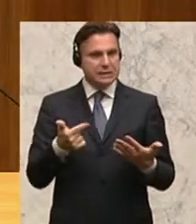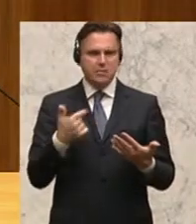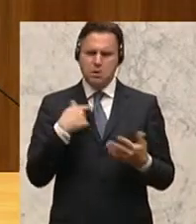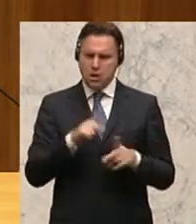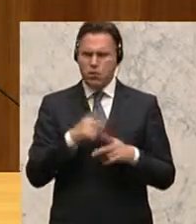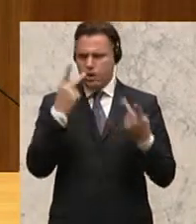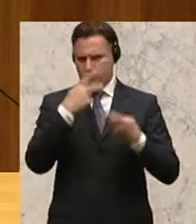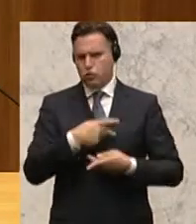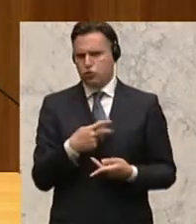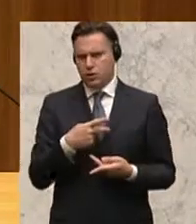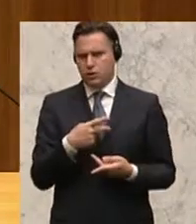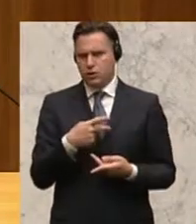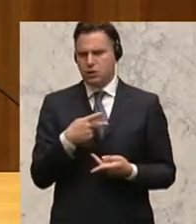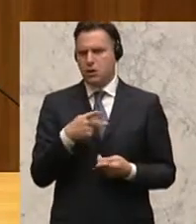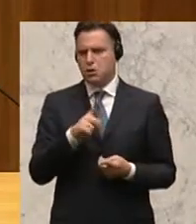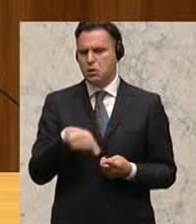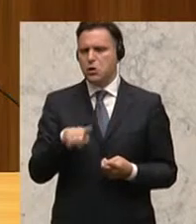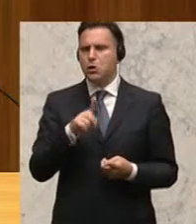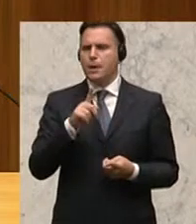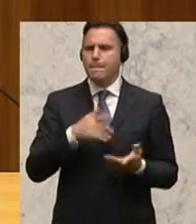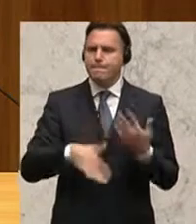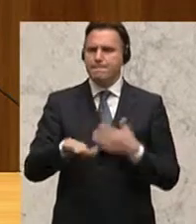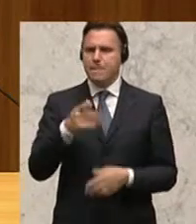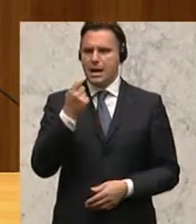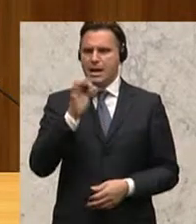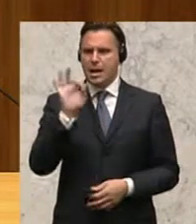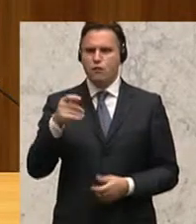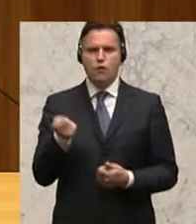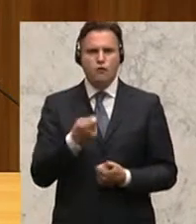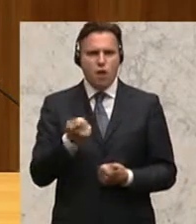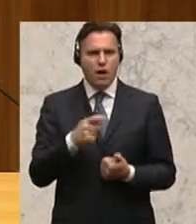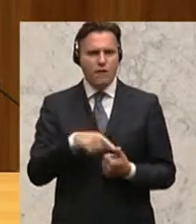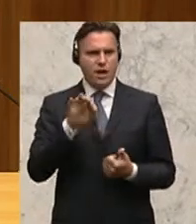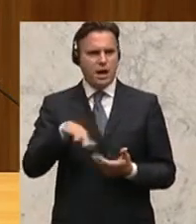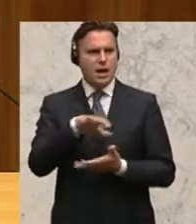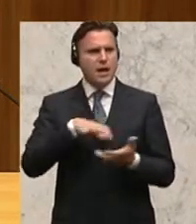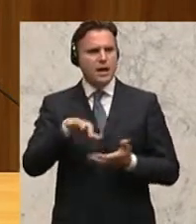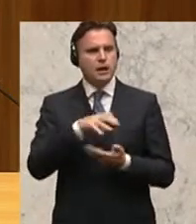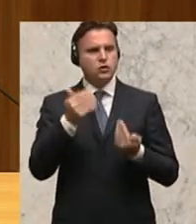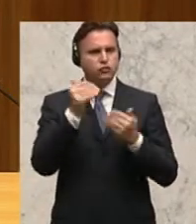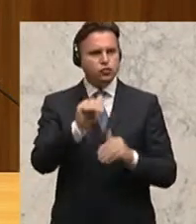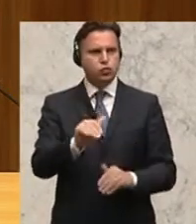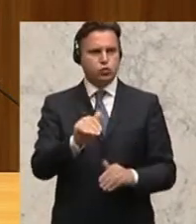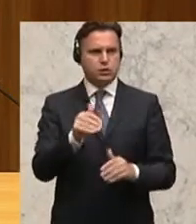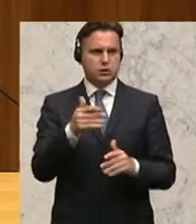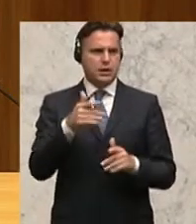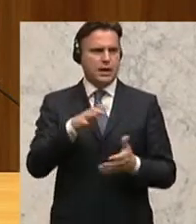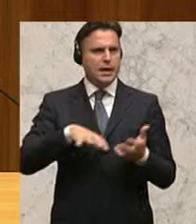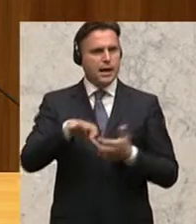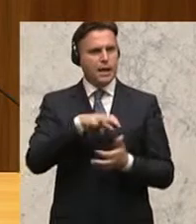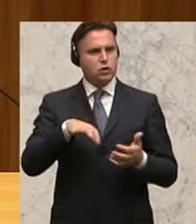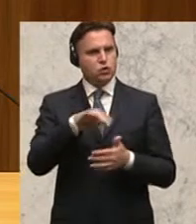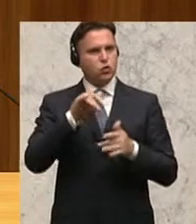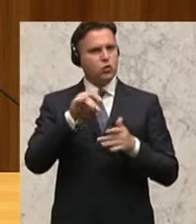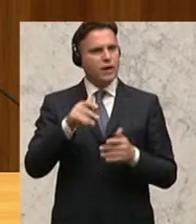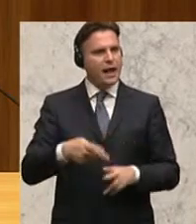mehr Geld für die Feuerwehr ein wunderbar, Katastrophenschutz und Katastrophenhilfe. Als Wahlsteirer gefällt mir das natürlich